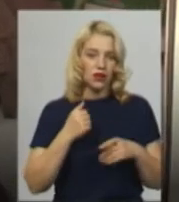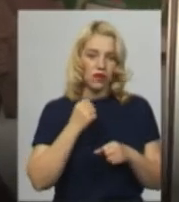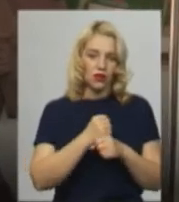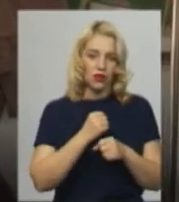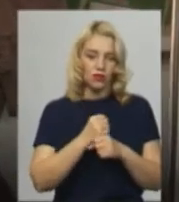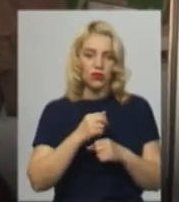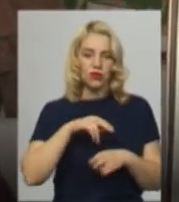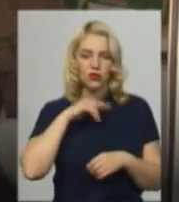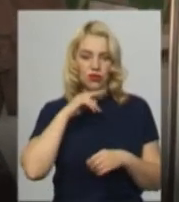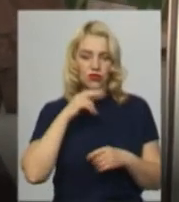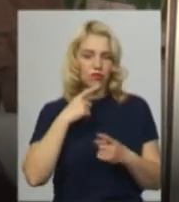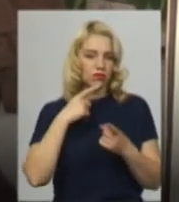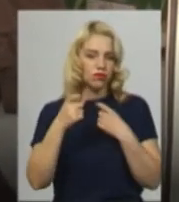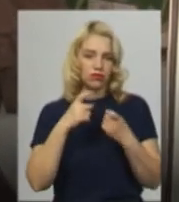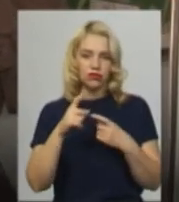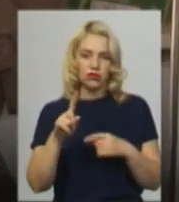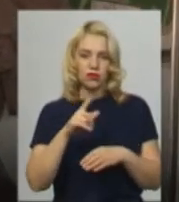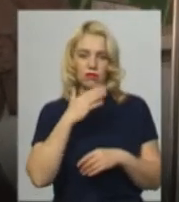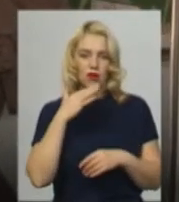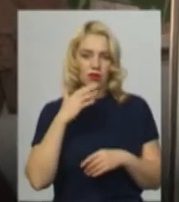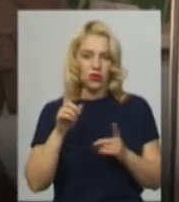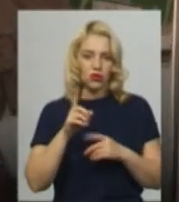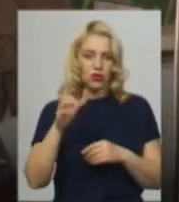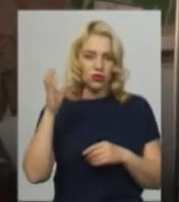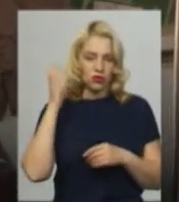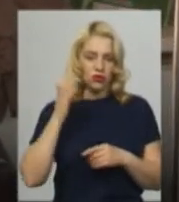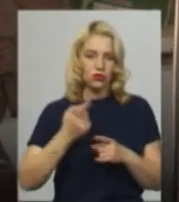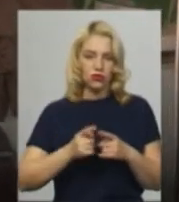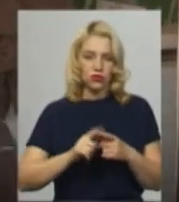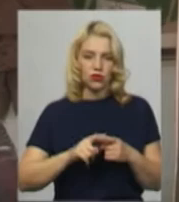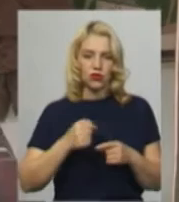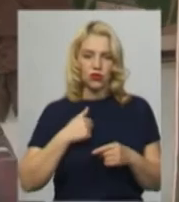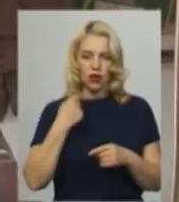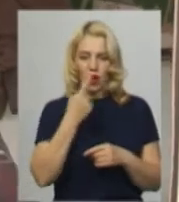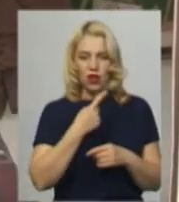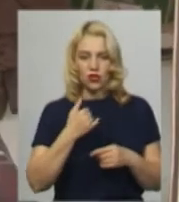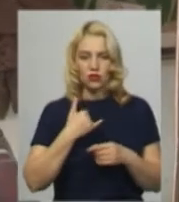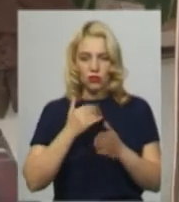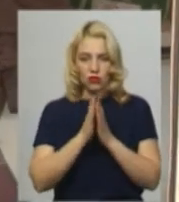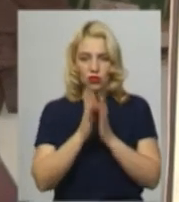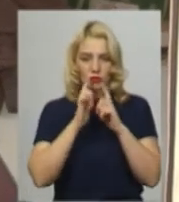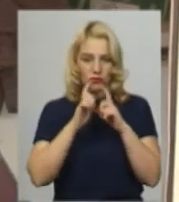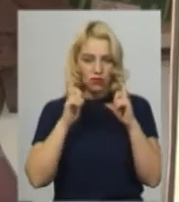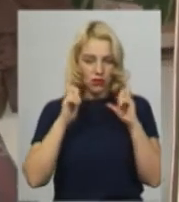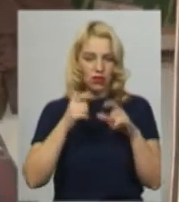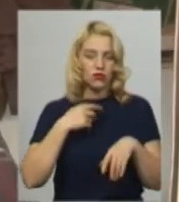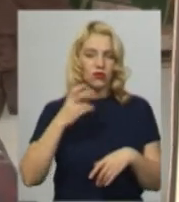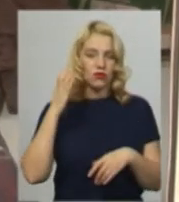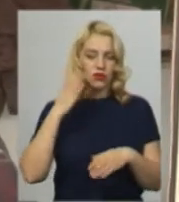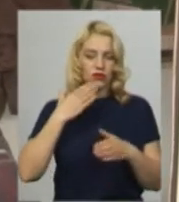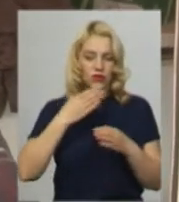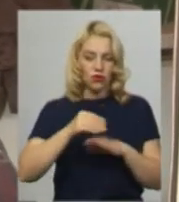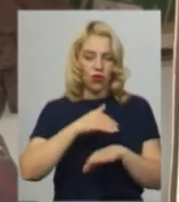хамять, чую свій адрес, що таки ми не слухаємо. Лічно в мене сьогодні був, попросила вдіти маску, вислухала свою